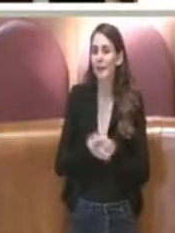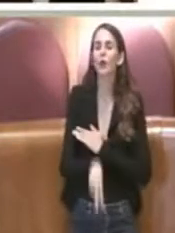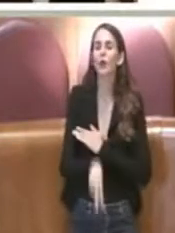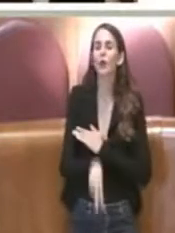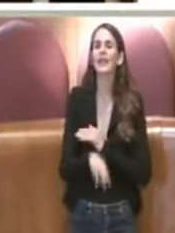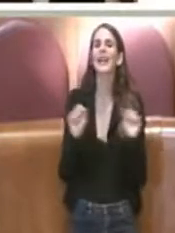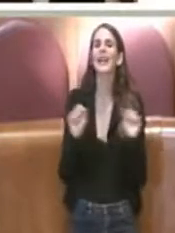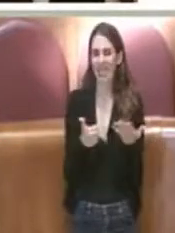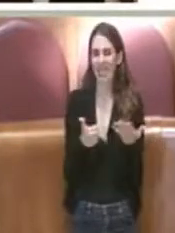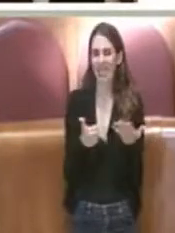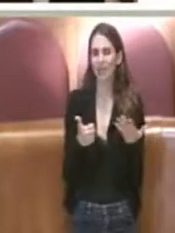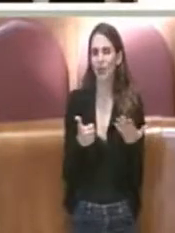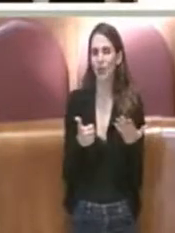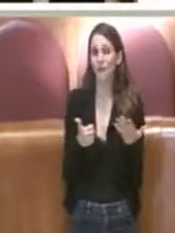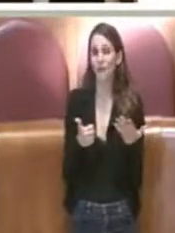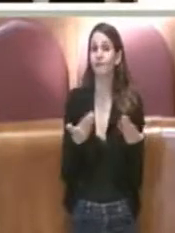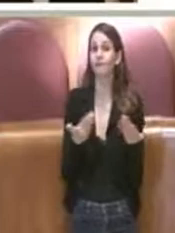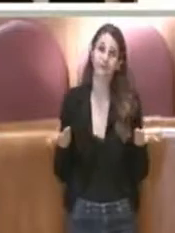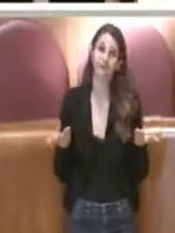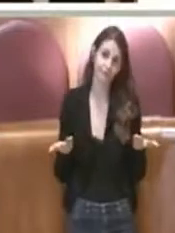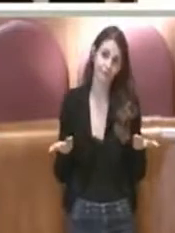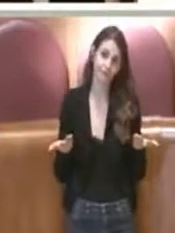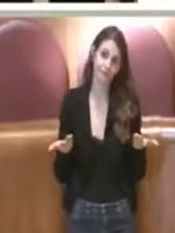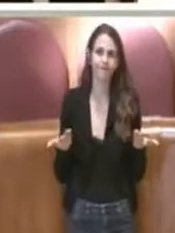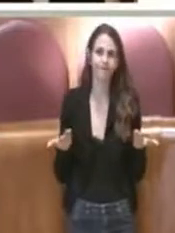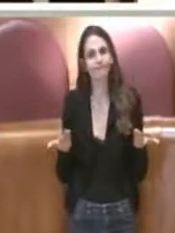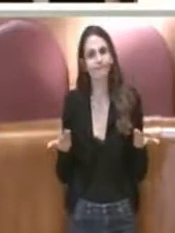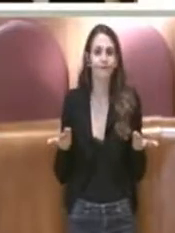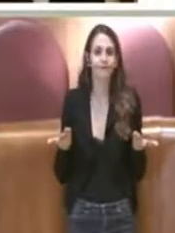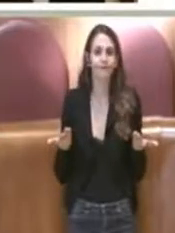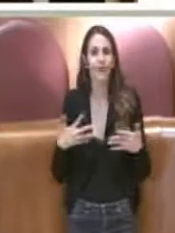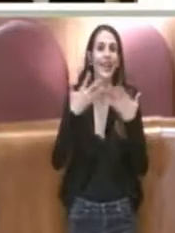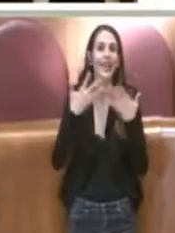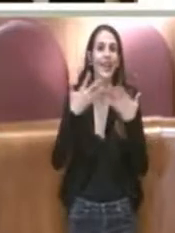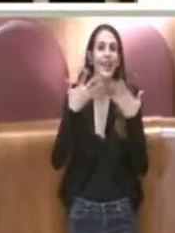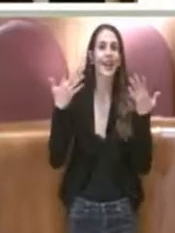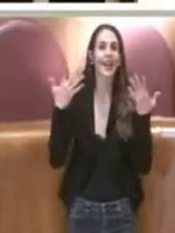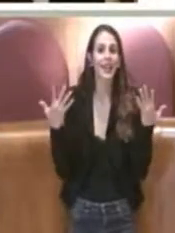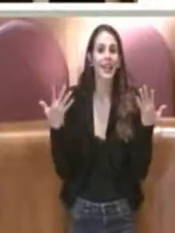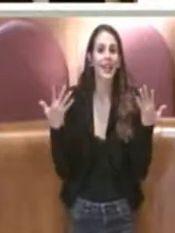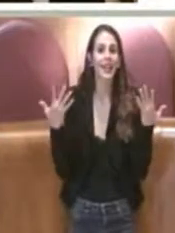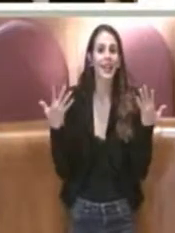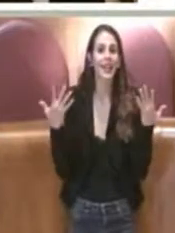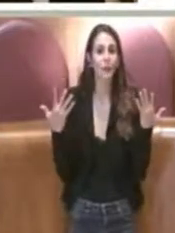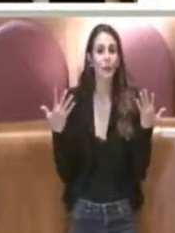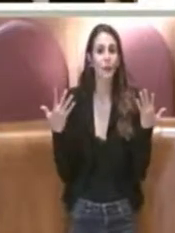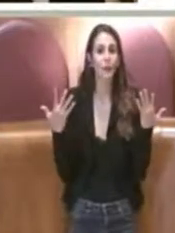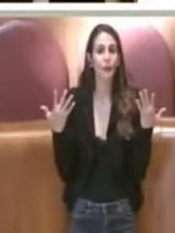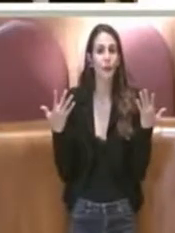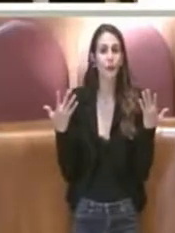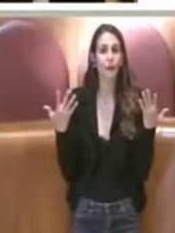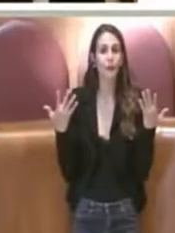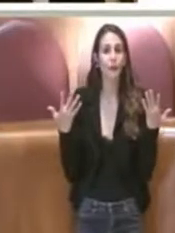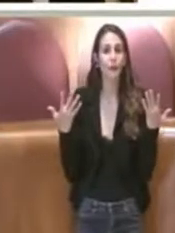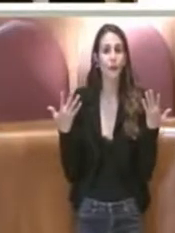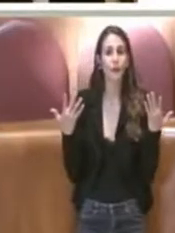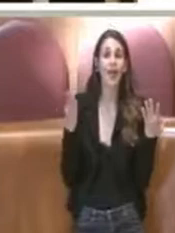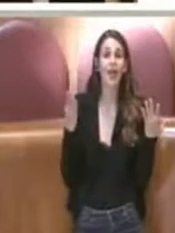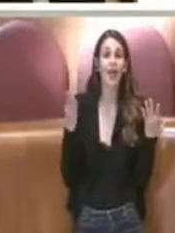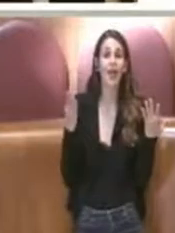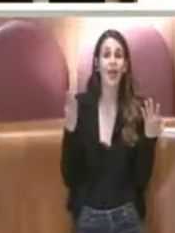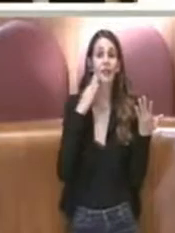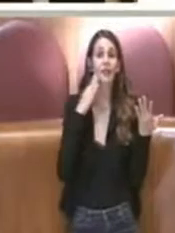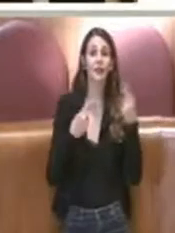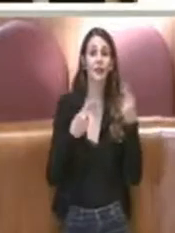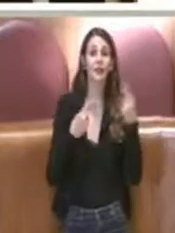2016. Quindi evidentemente su quanti debiti